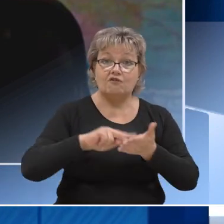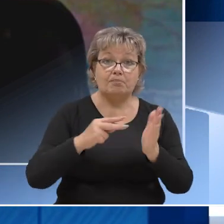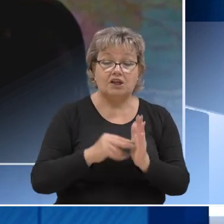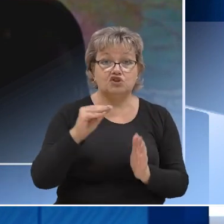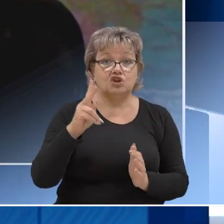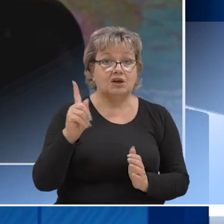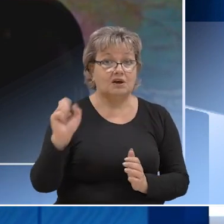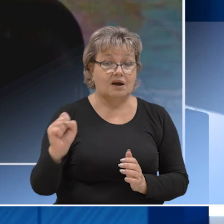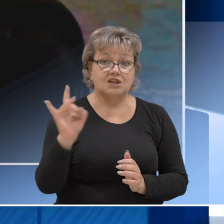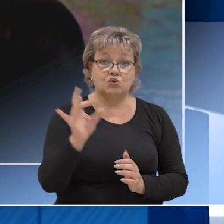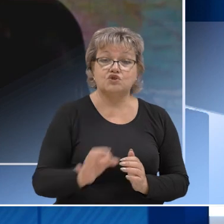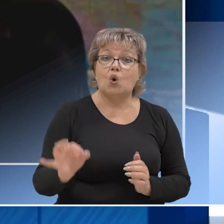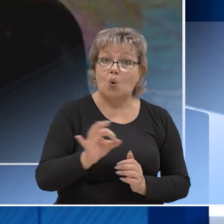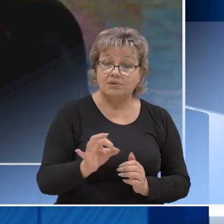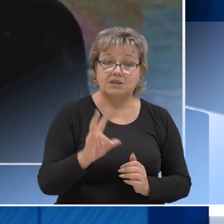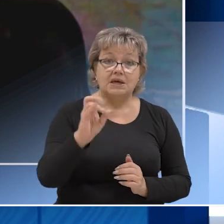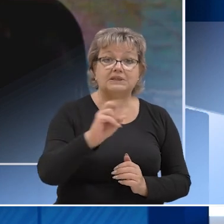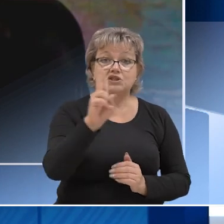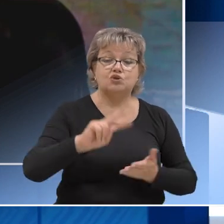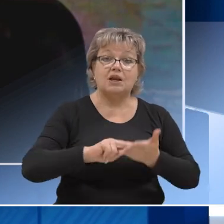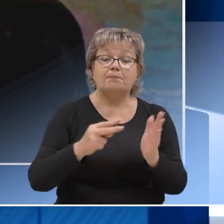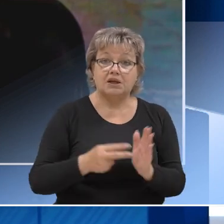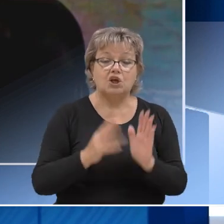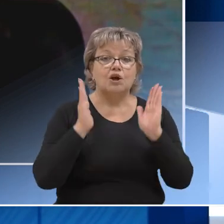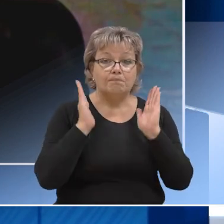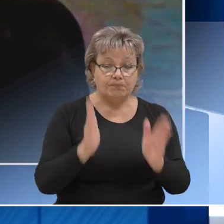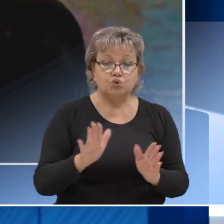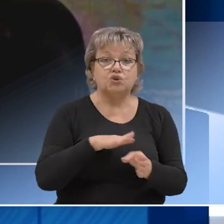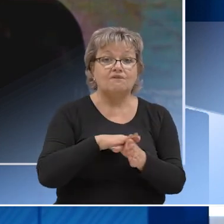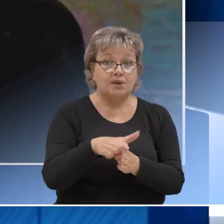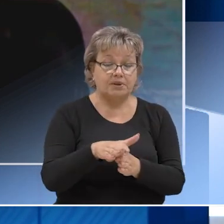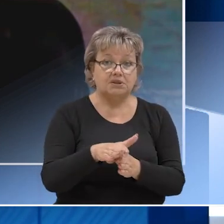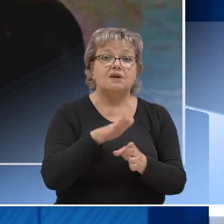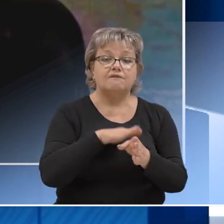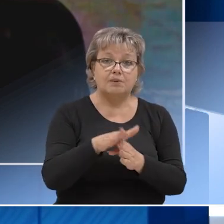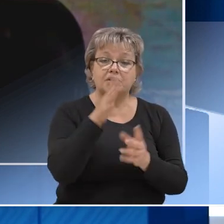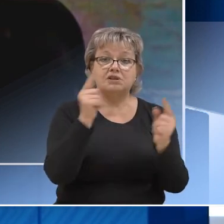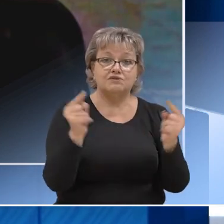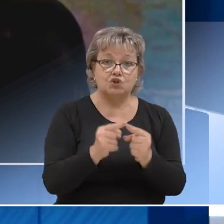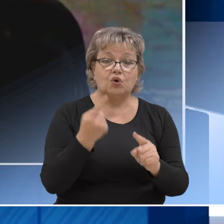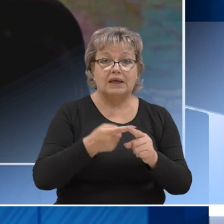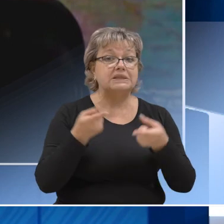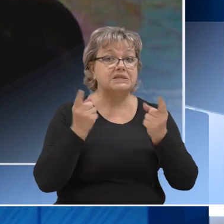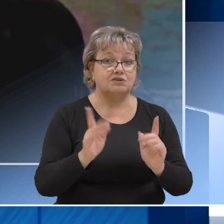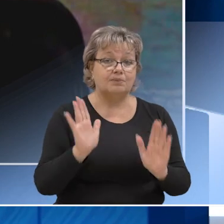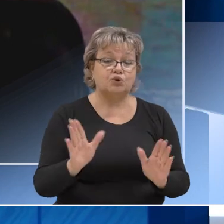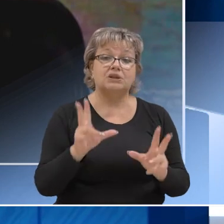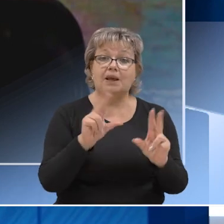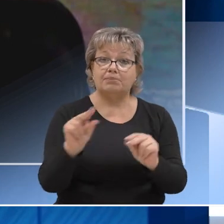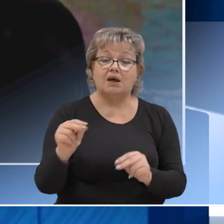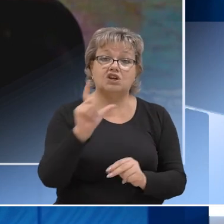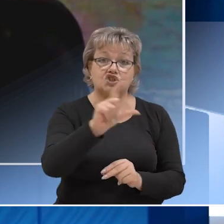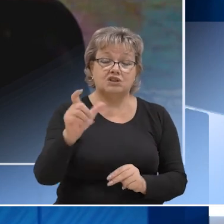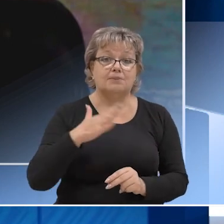в плане ЖКХ в Ростовской области, национальные проекты будут выполнены, выполнены в срок, и это действительно пойдет на